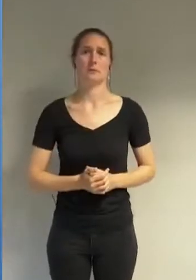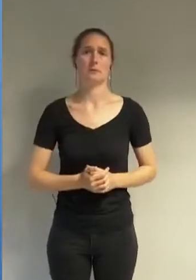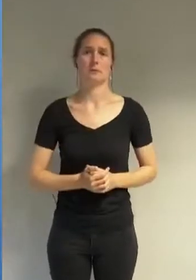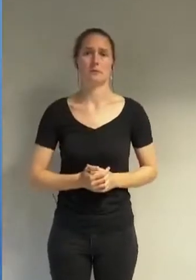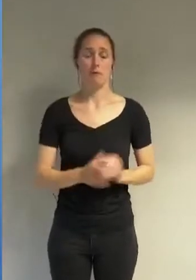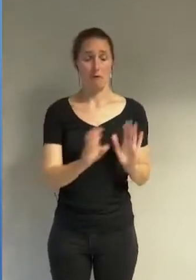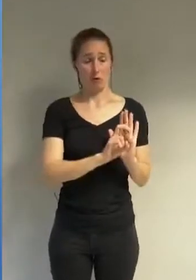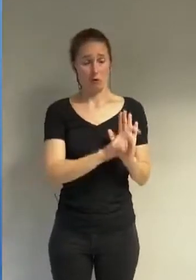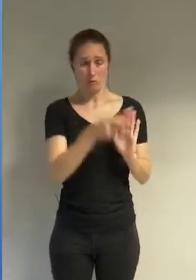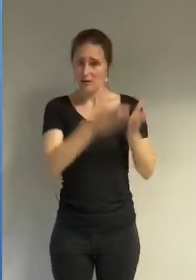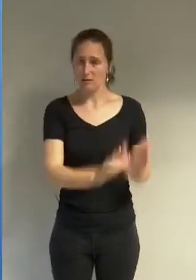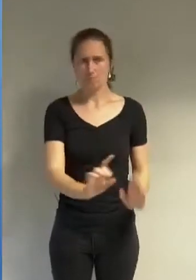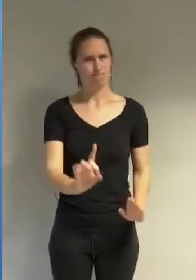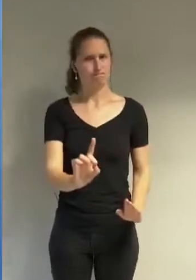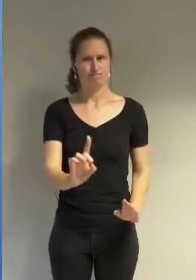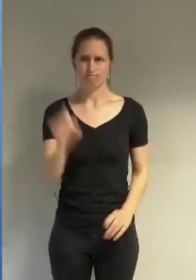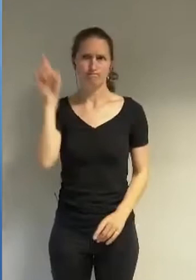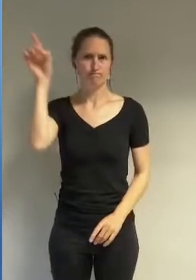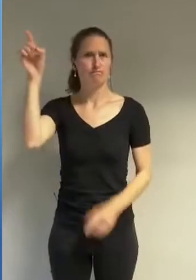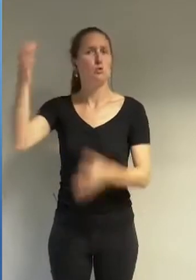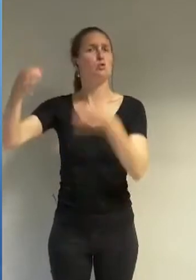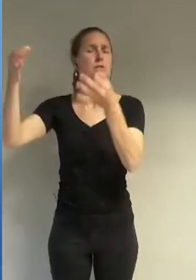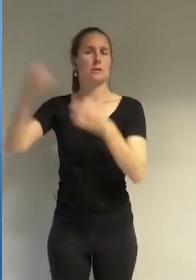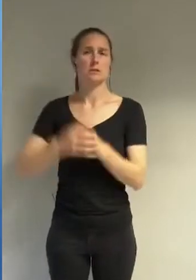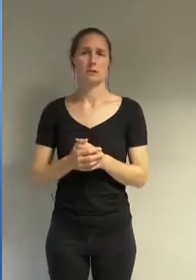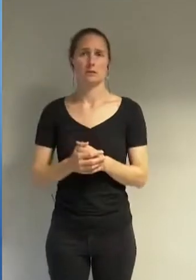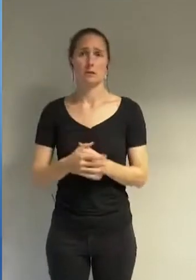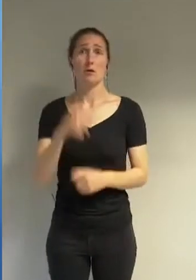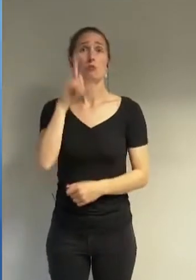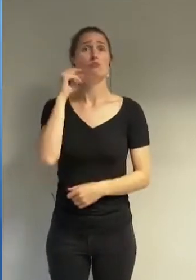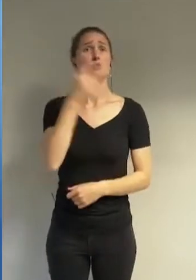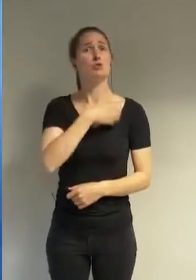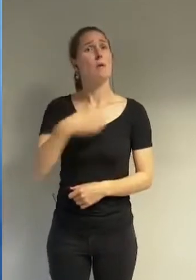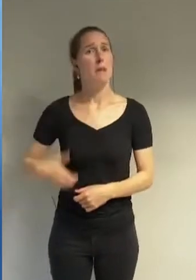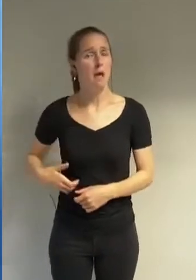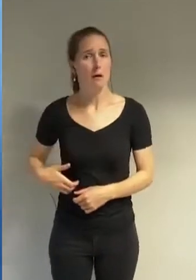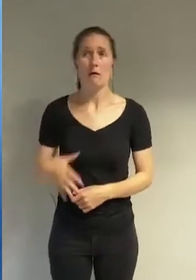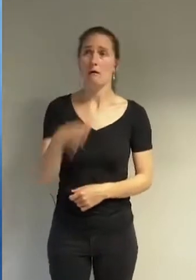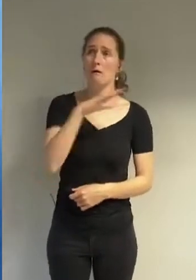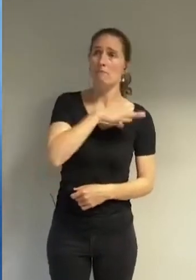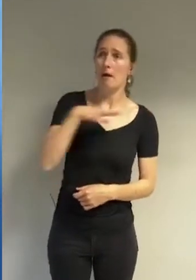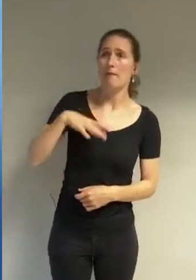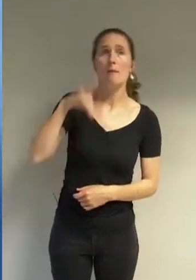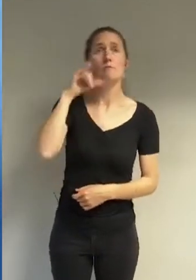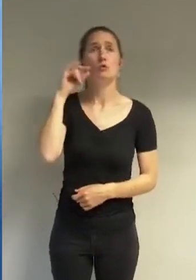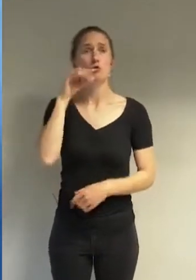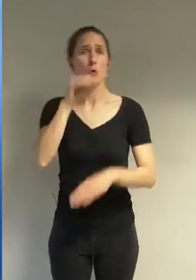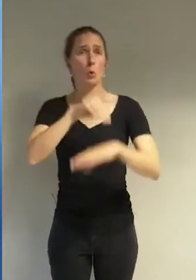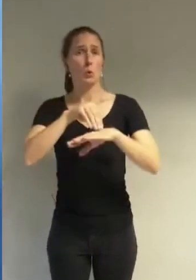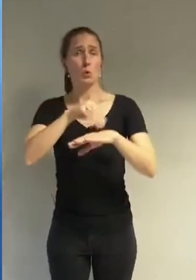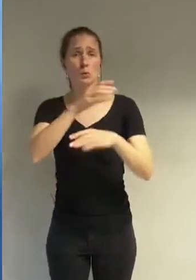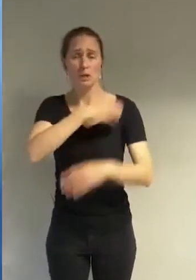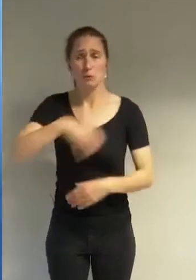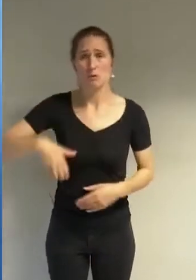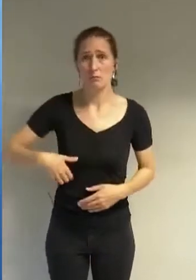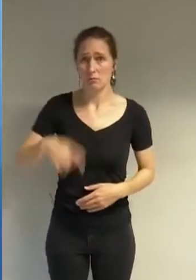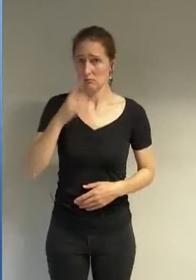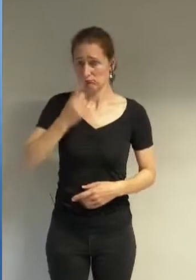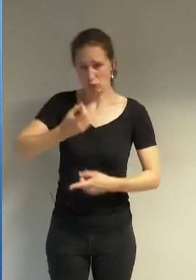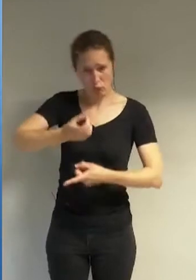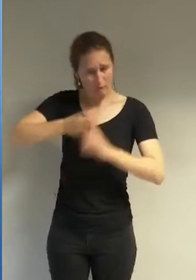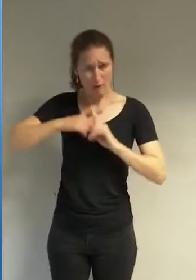monsieur le maire mesdames et messieurs les conseillers municipaux nous sommes convaincus comme vous que nos concitoyennes et